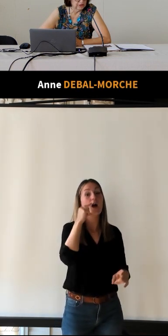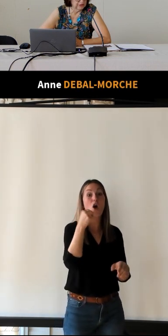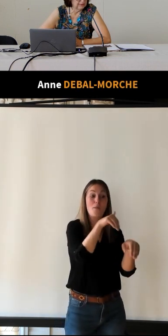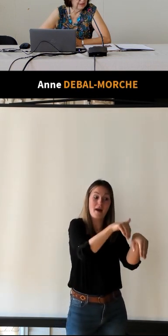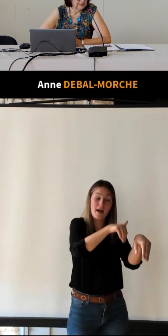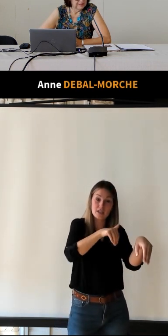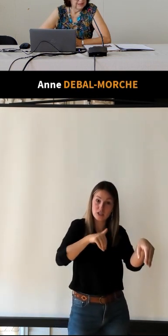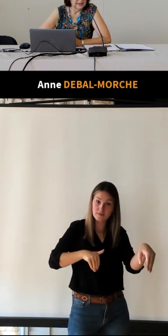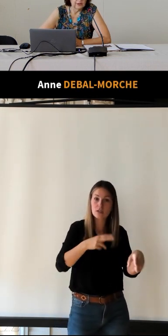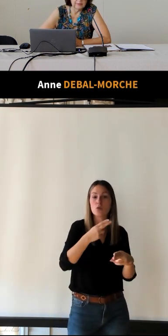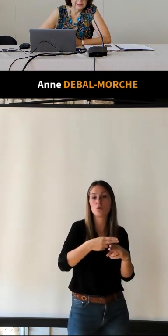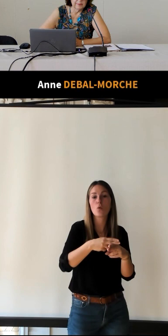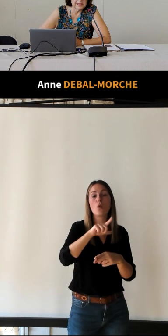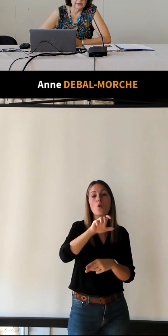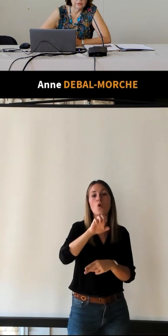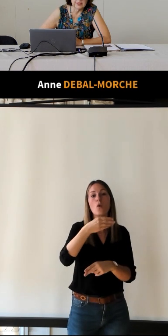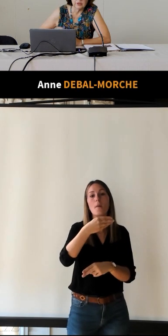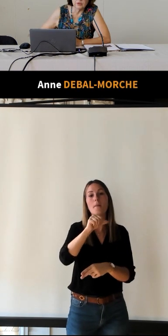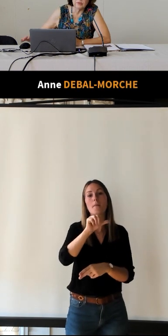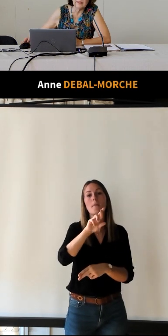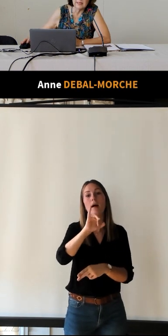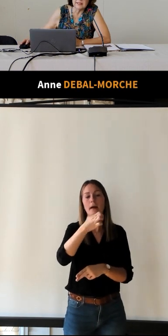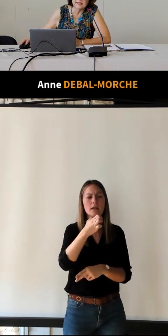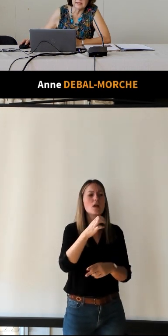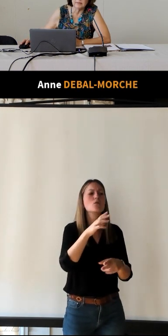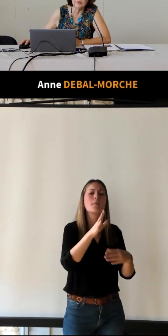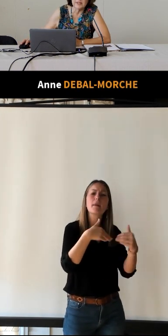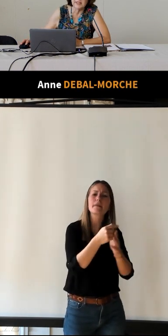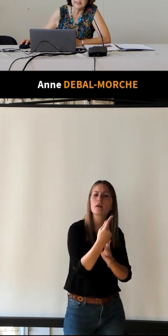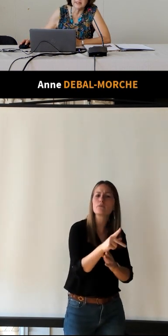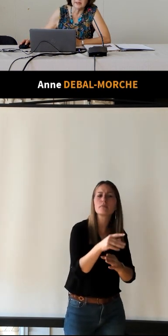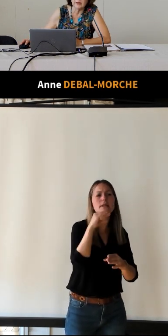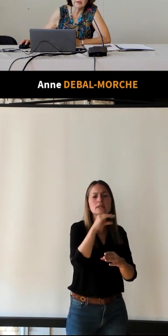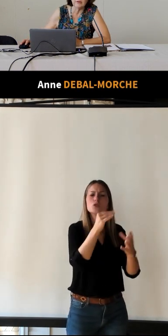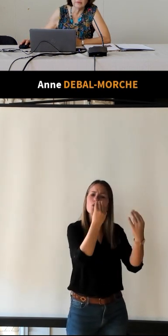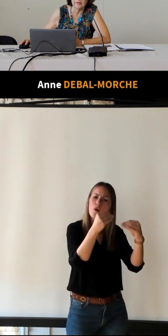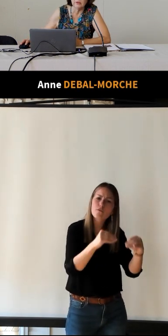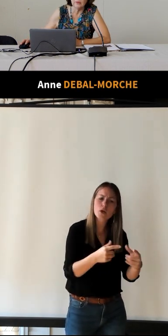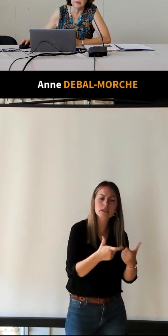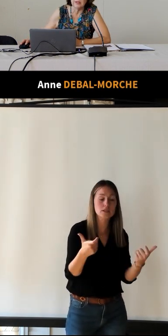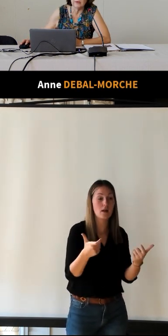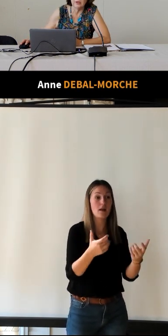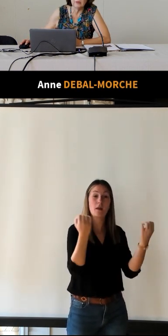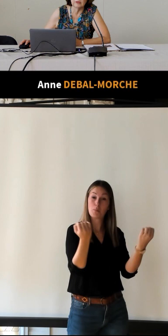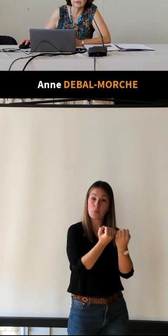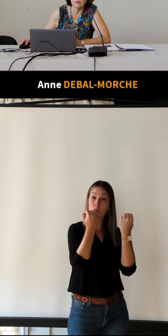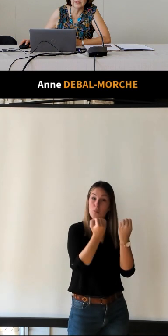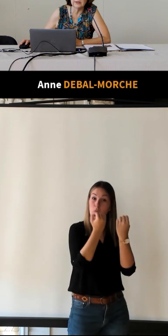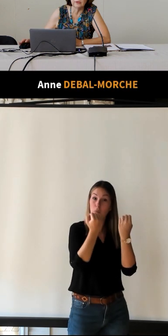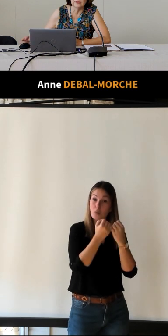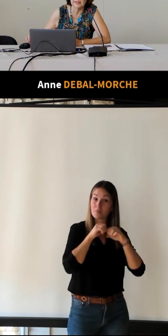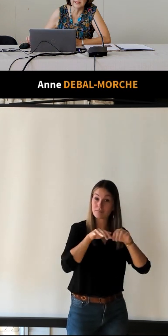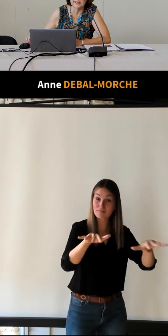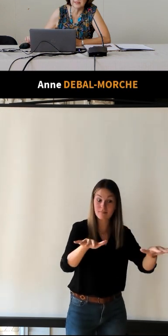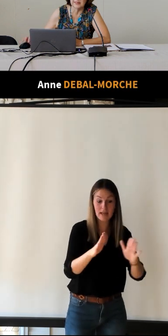négociant, commerçant de tissus, et ses publicités, d'ailleurs, figurent dans le